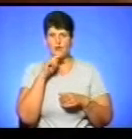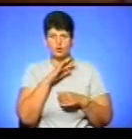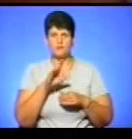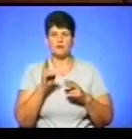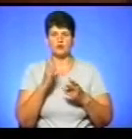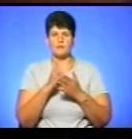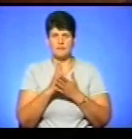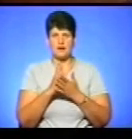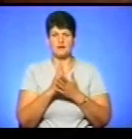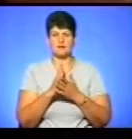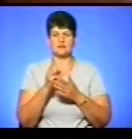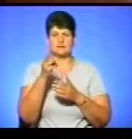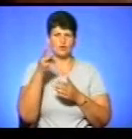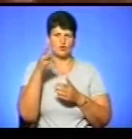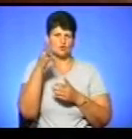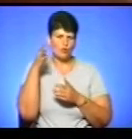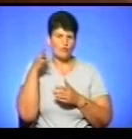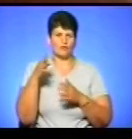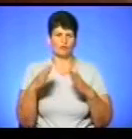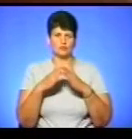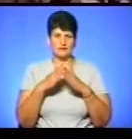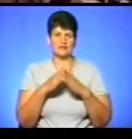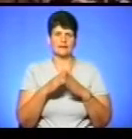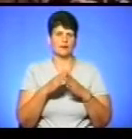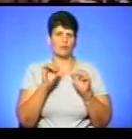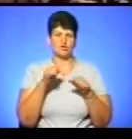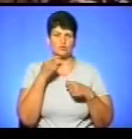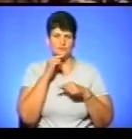має троповерховий, чотирок, не економити. Я мушу економити.